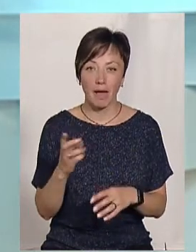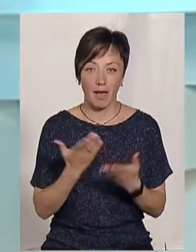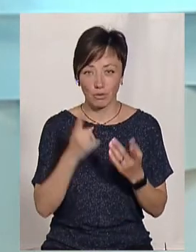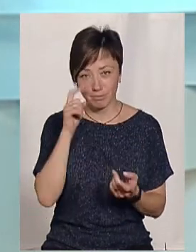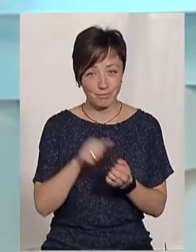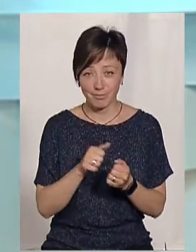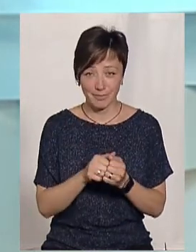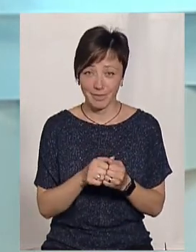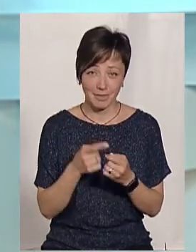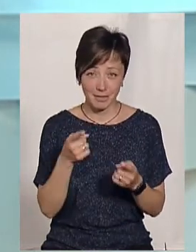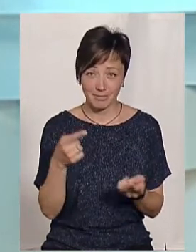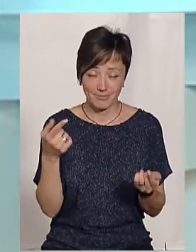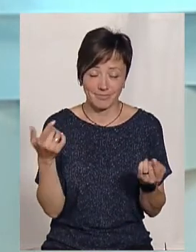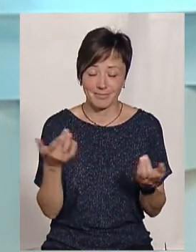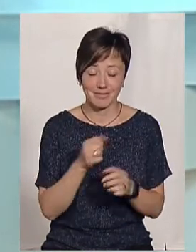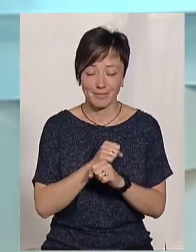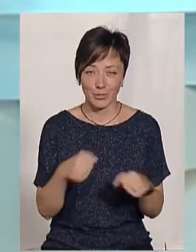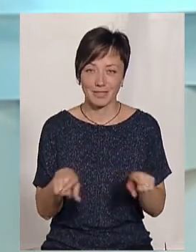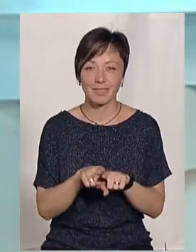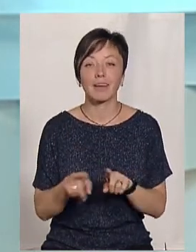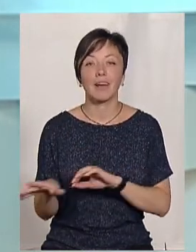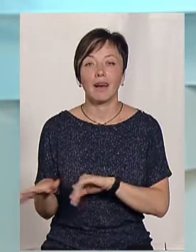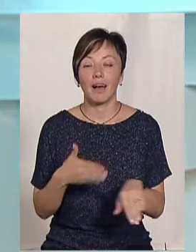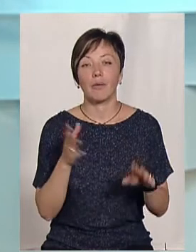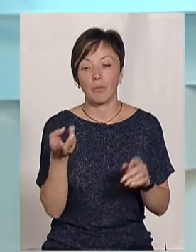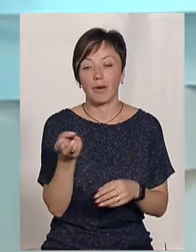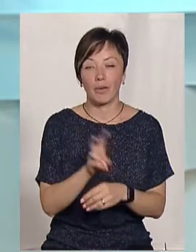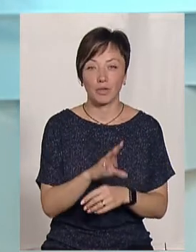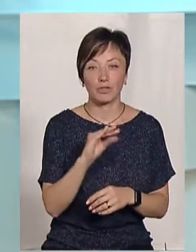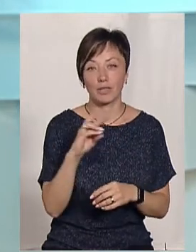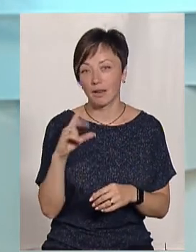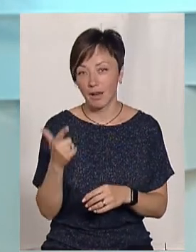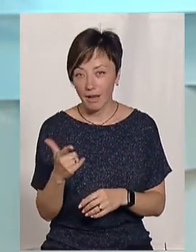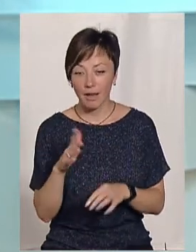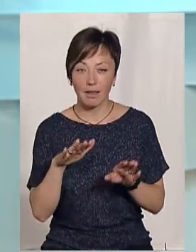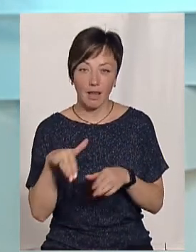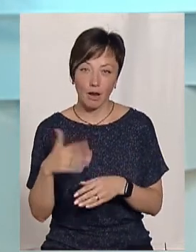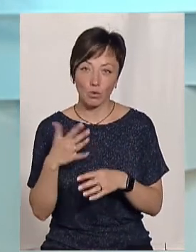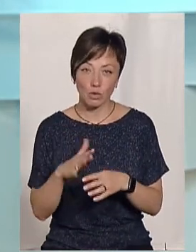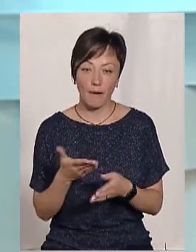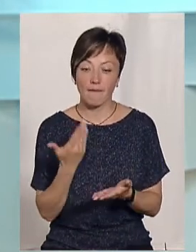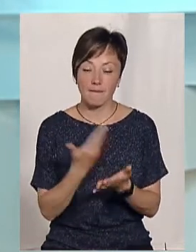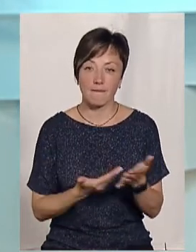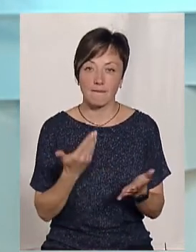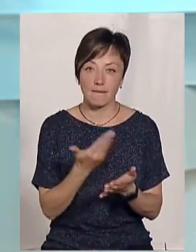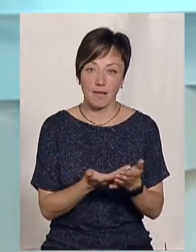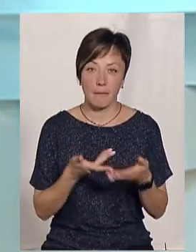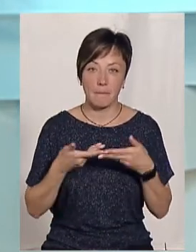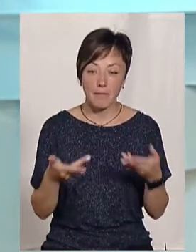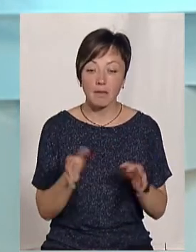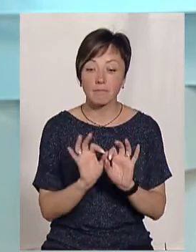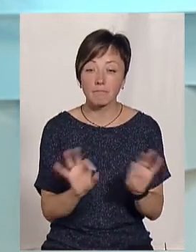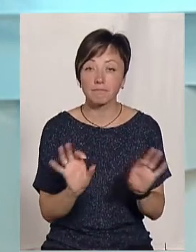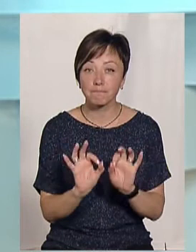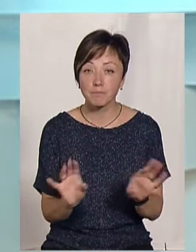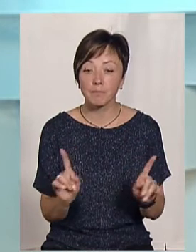приходить до нас, в Україні житлово-комунального господарства, а далі, по суті, ми його ведемо за руку. Ми кажемо